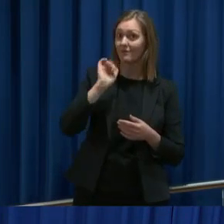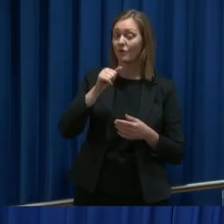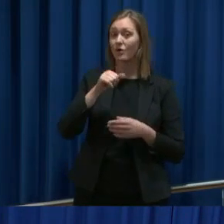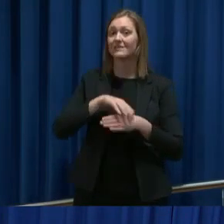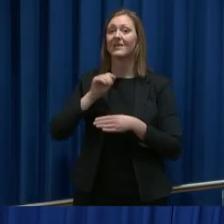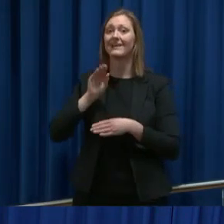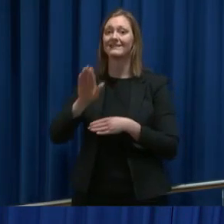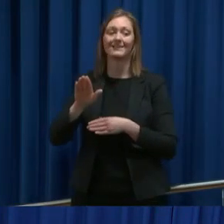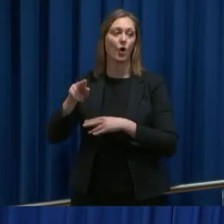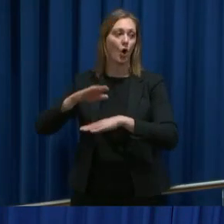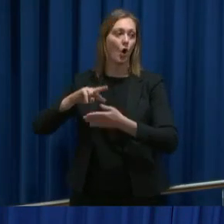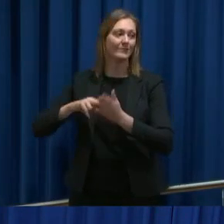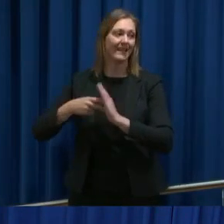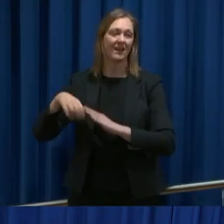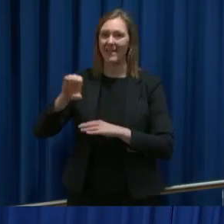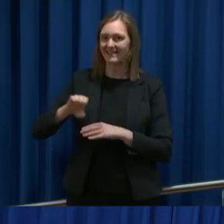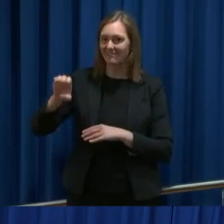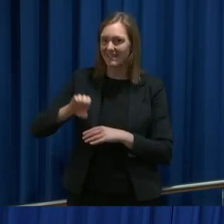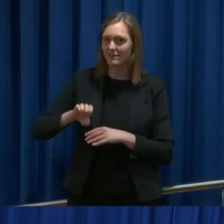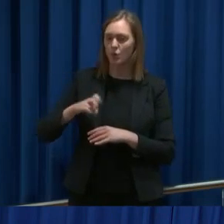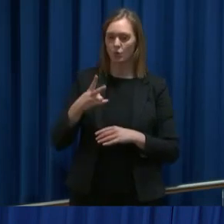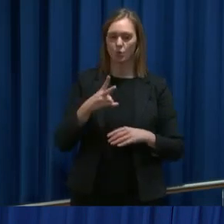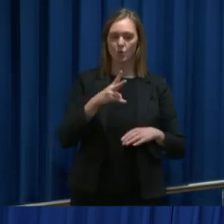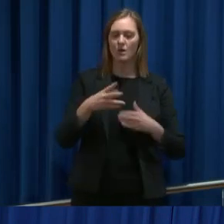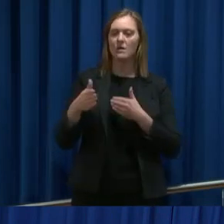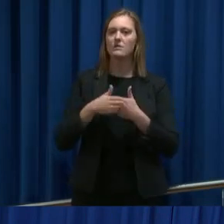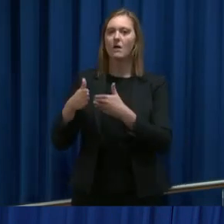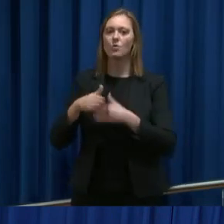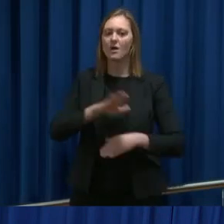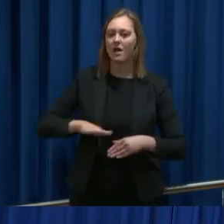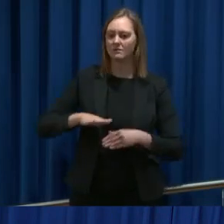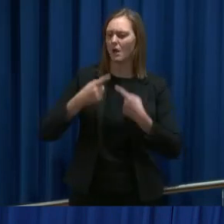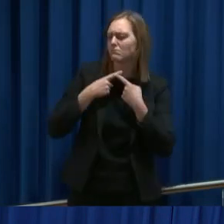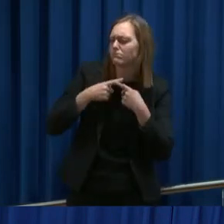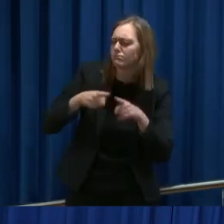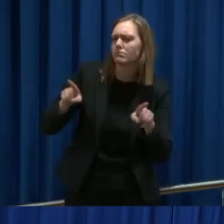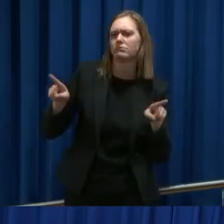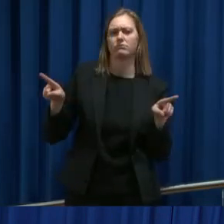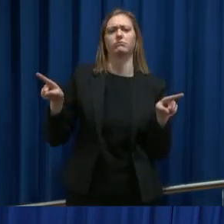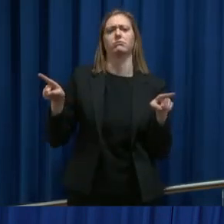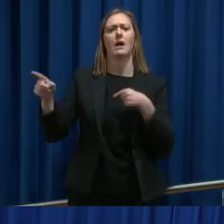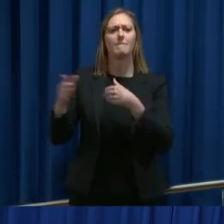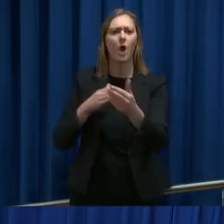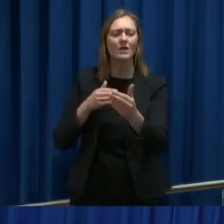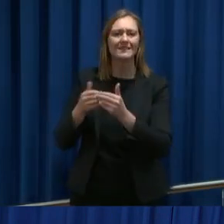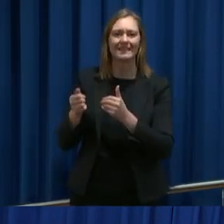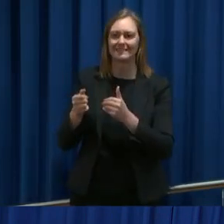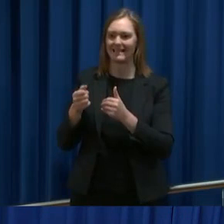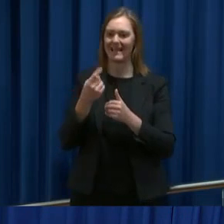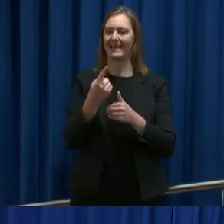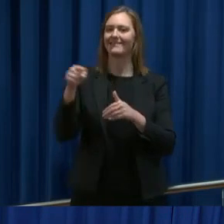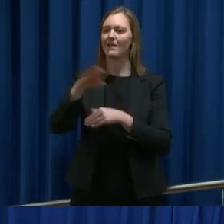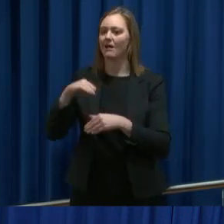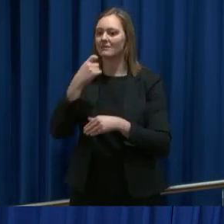av epidemien? Hvordan er det forenlig å ha to naboland som har så ulik praksis? Det ene som ber opp folk å holde seg hjemme, og det